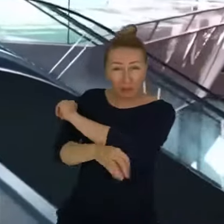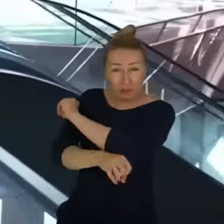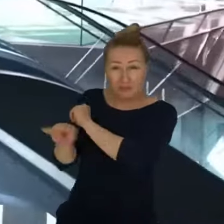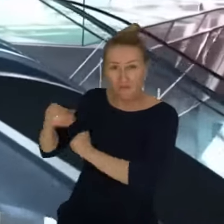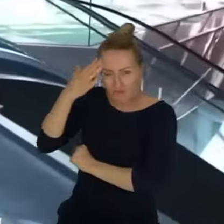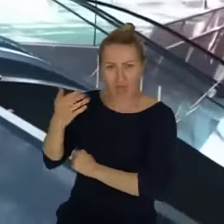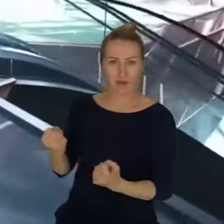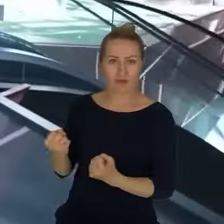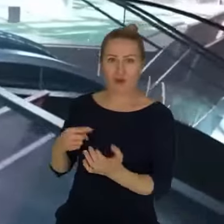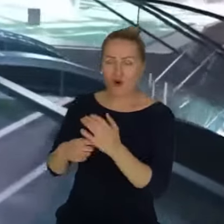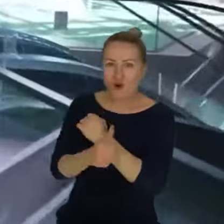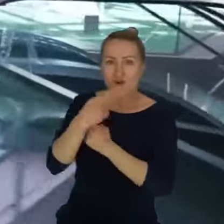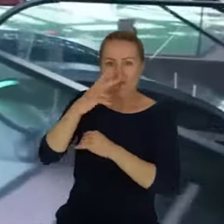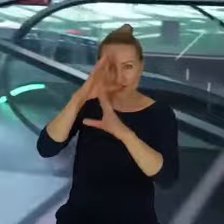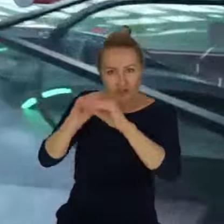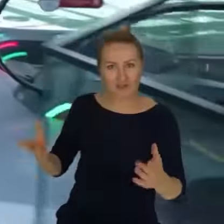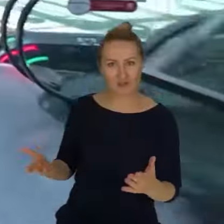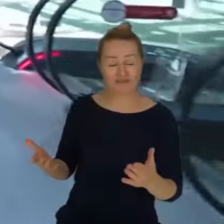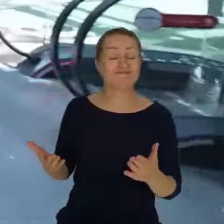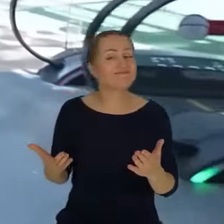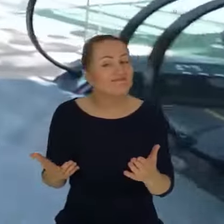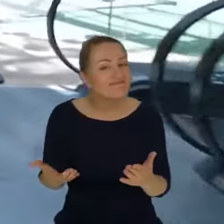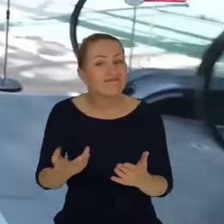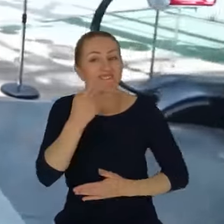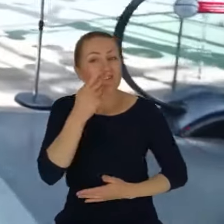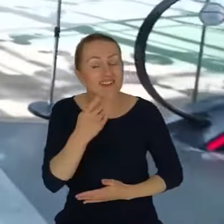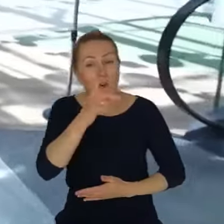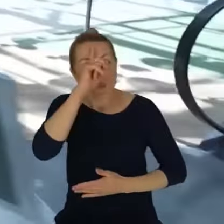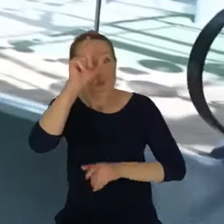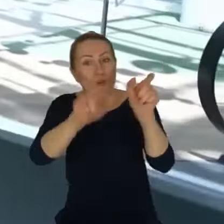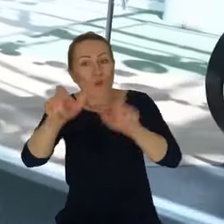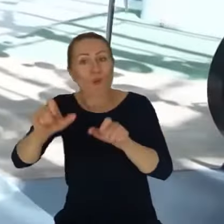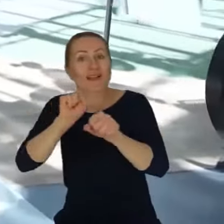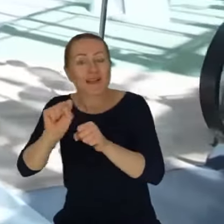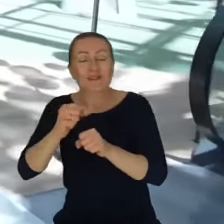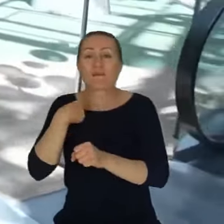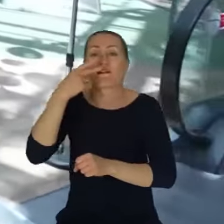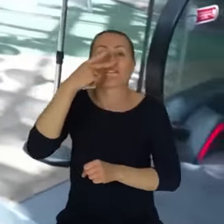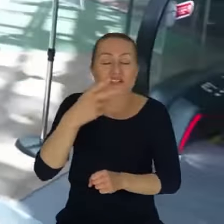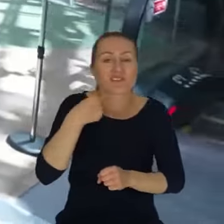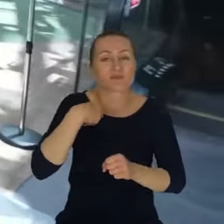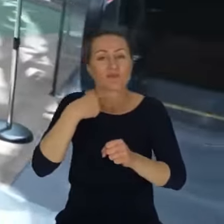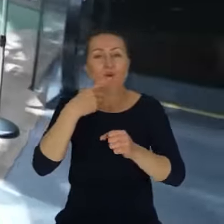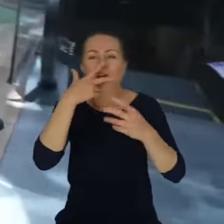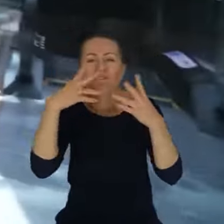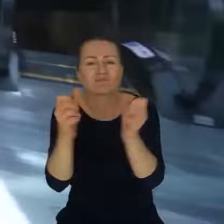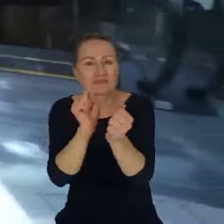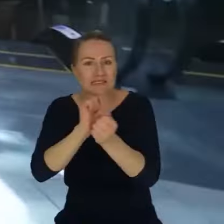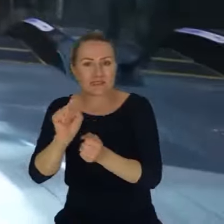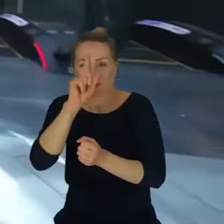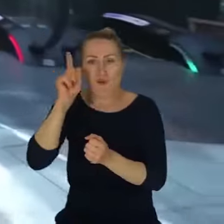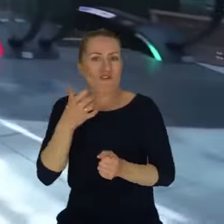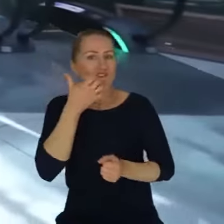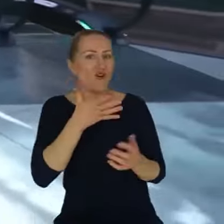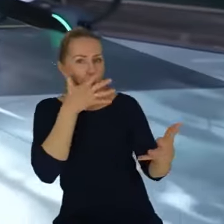szacunku, szacunek to jest coś takiego, że są ludzie i my ich dostrzegamy i widzimy, że po prostu w ogóle istnieją. Przedszczesna ocena, nie? Tak, oczywiście. Wszyscy znamy takie